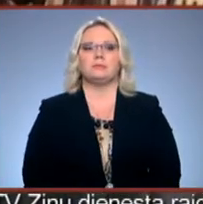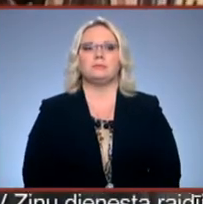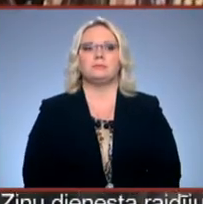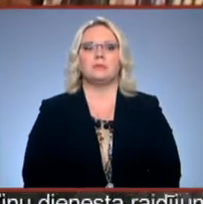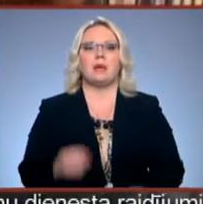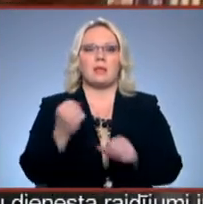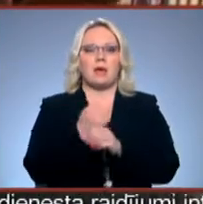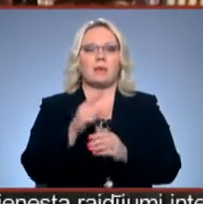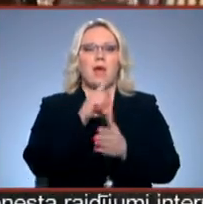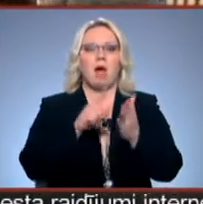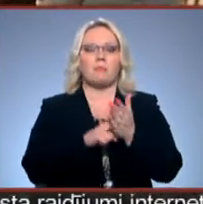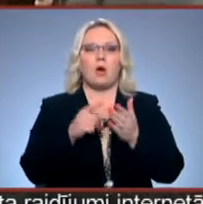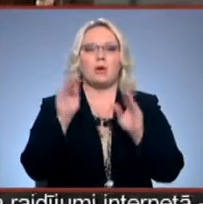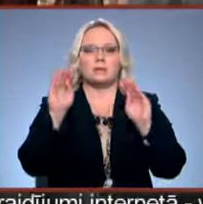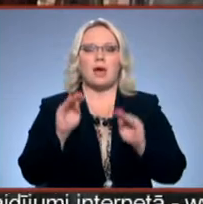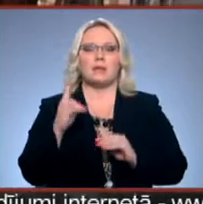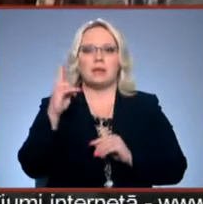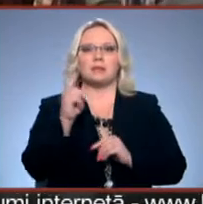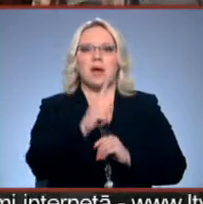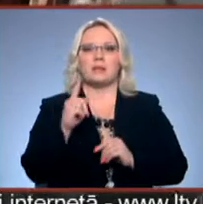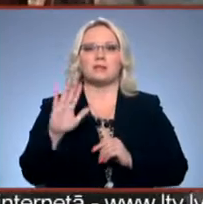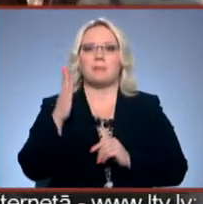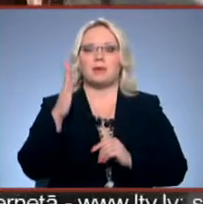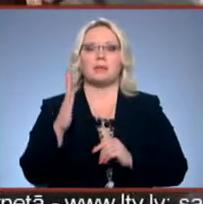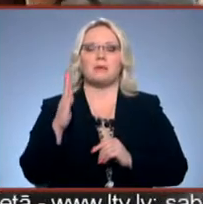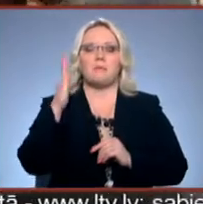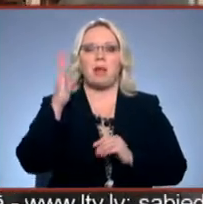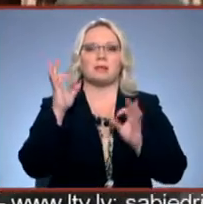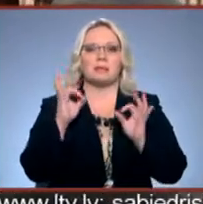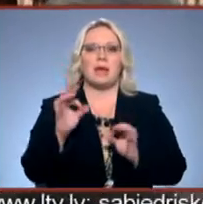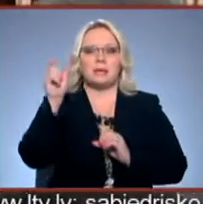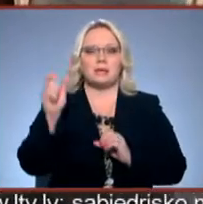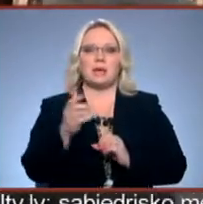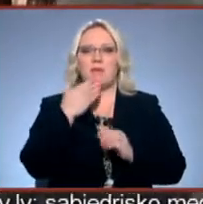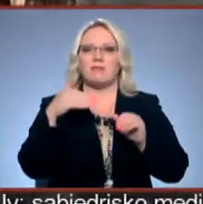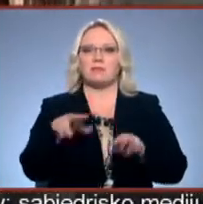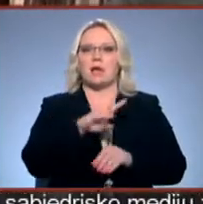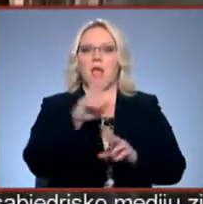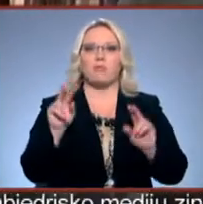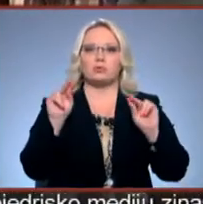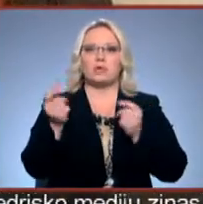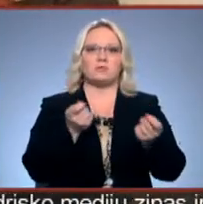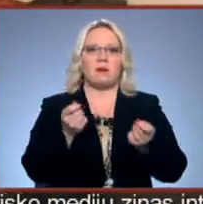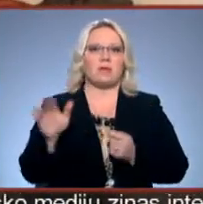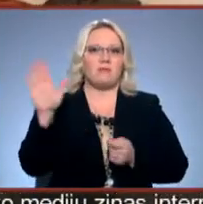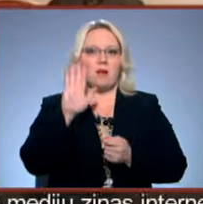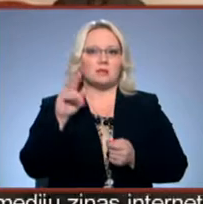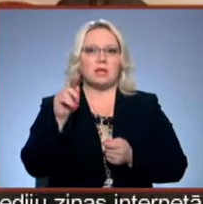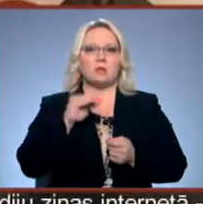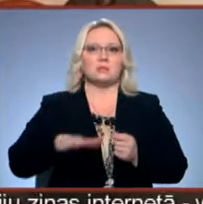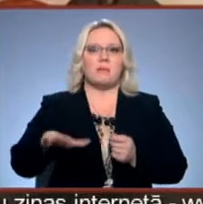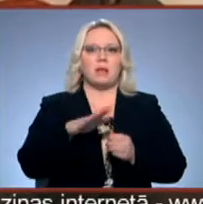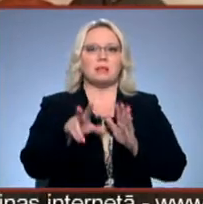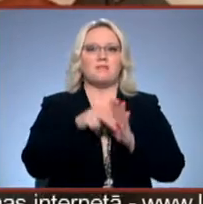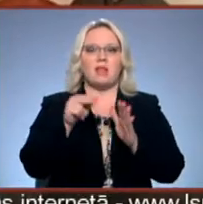Lai gan aptāju datu liecina, ka teju katrs piektais balstiesīgais vēl nesot izlēmis, kam uzcētu vadīt valstu, tajos Zemgales